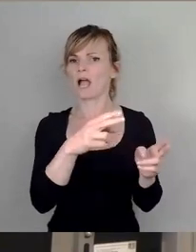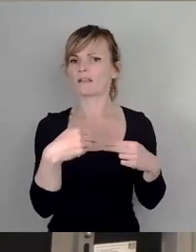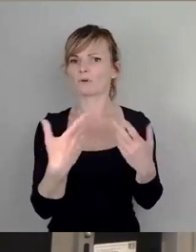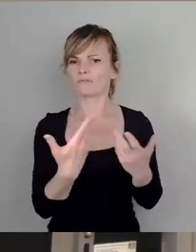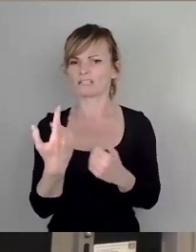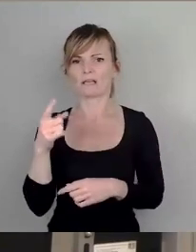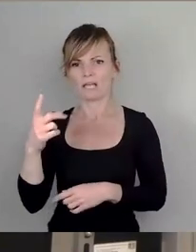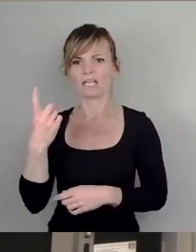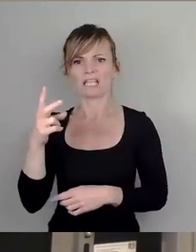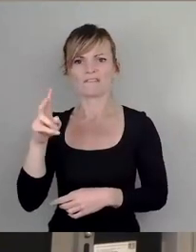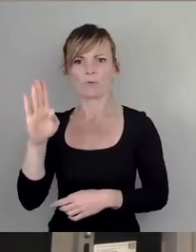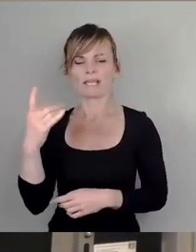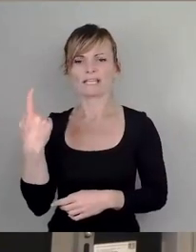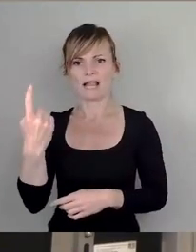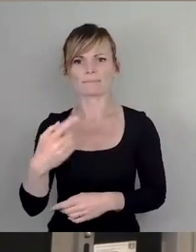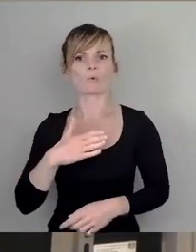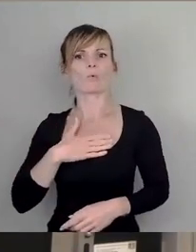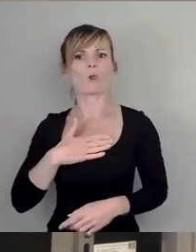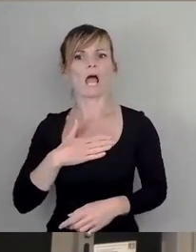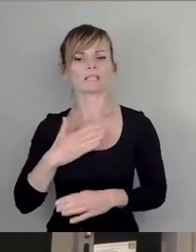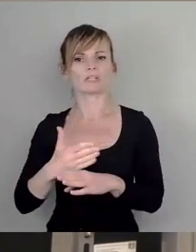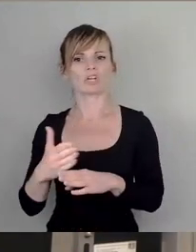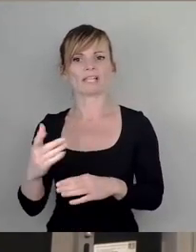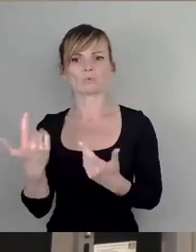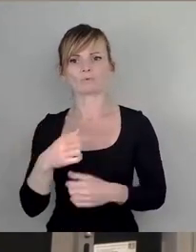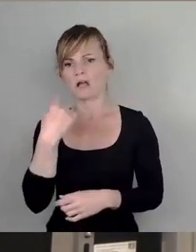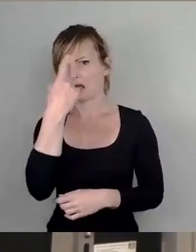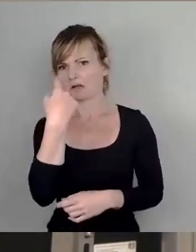entscheidet nach Nase oder entscheidet nach Bauchgefühl.